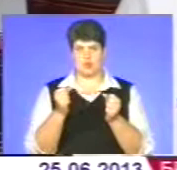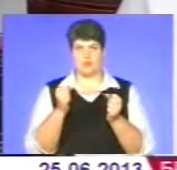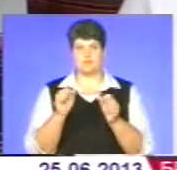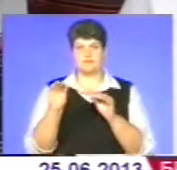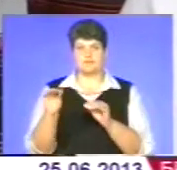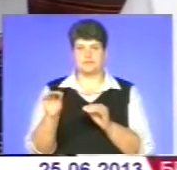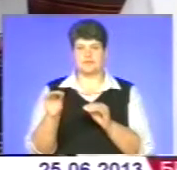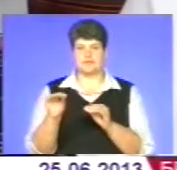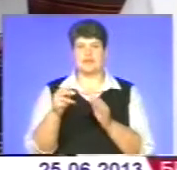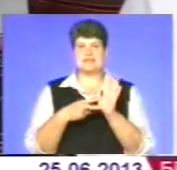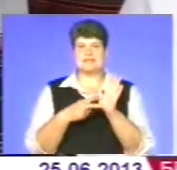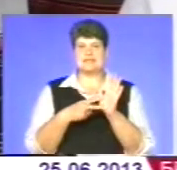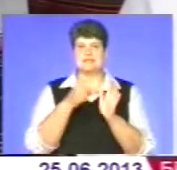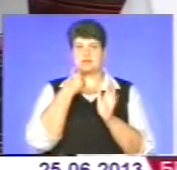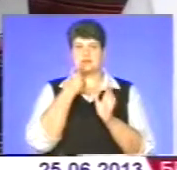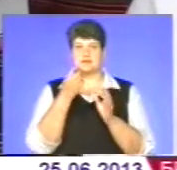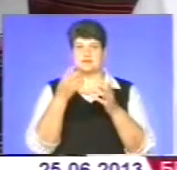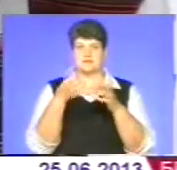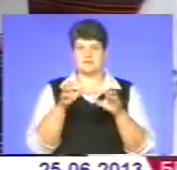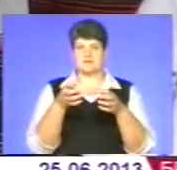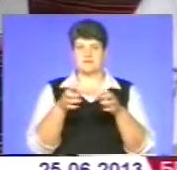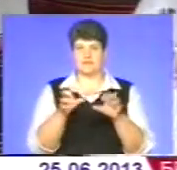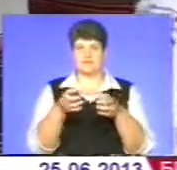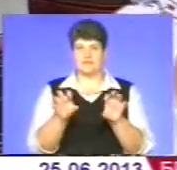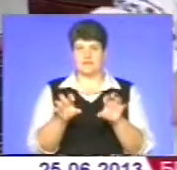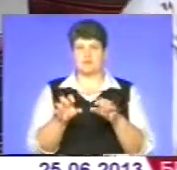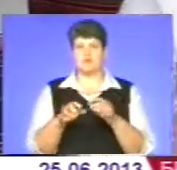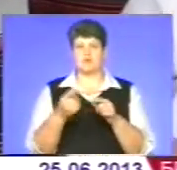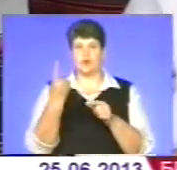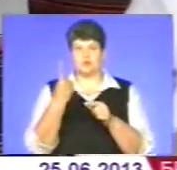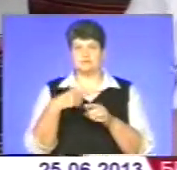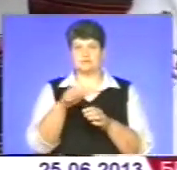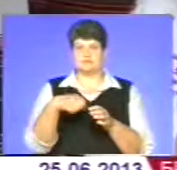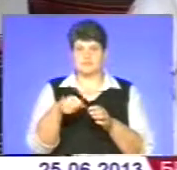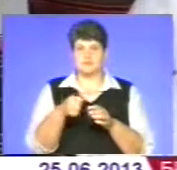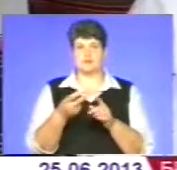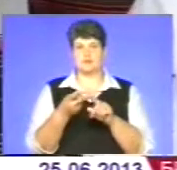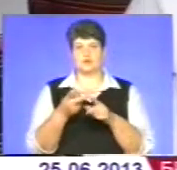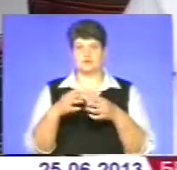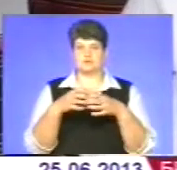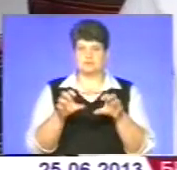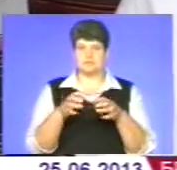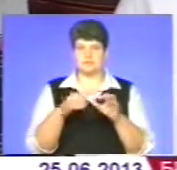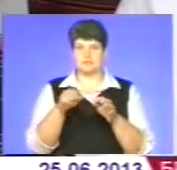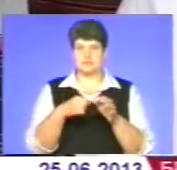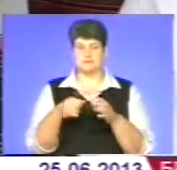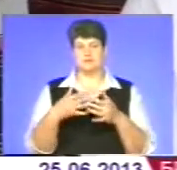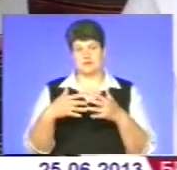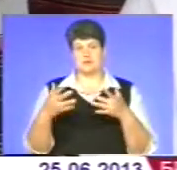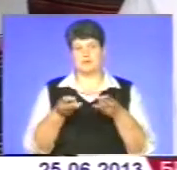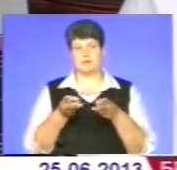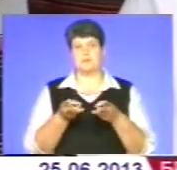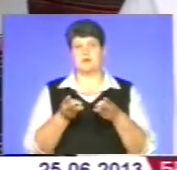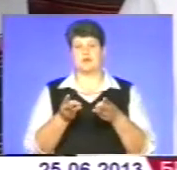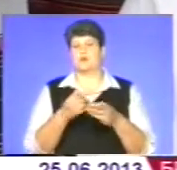вибивається сім'єць. Тільки по одненькому. Макітрі одне ростерло з тісною, тоді знову по одненькому. І все, і випекаєш